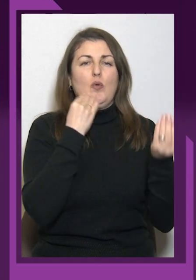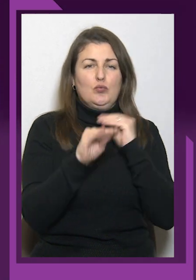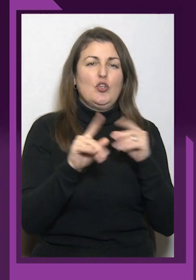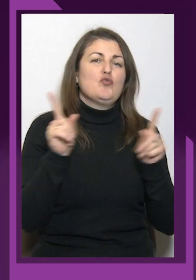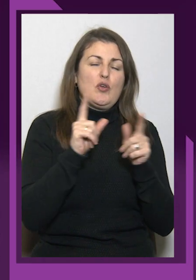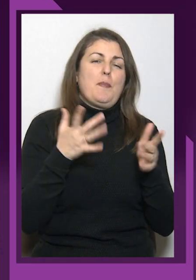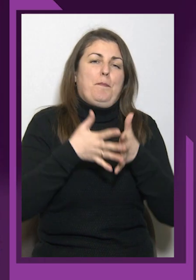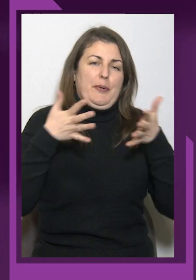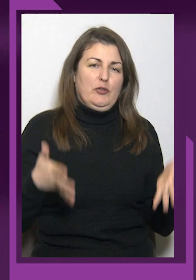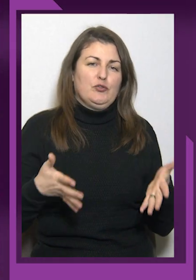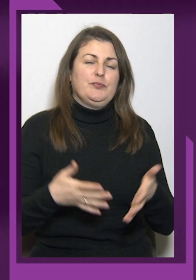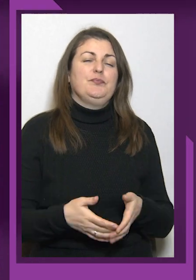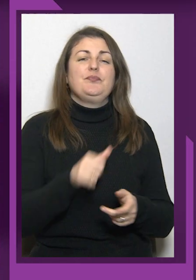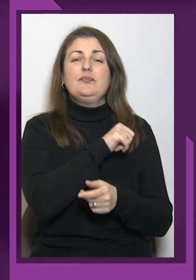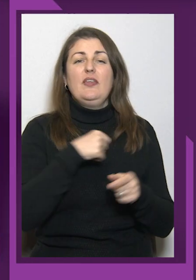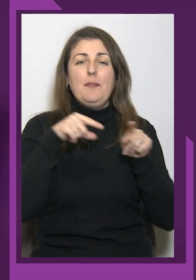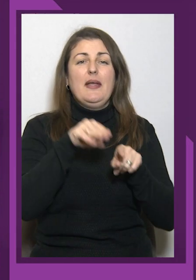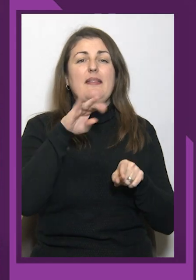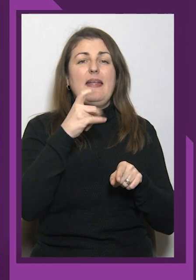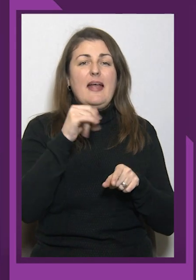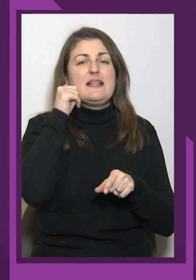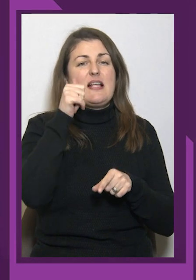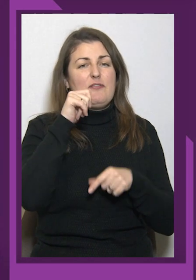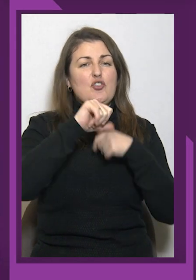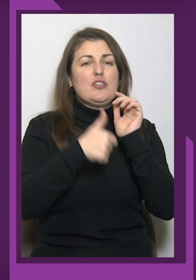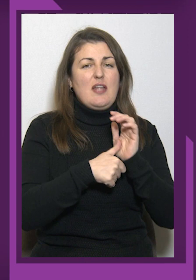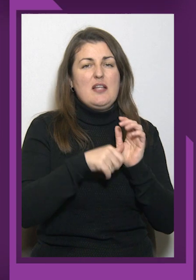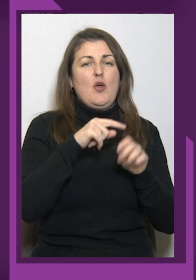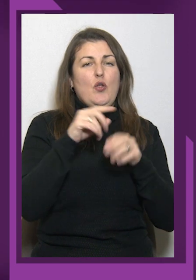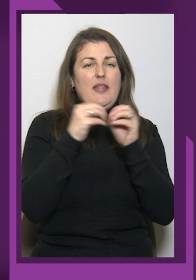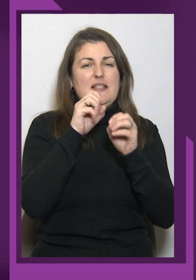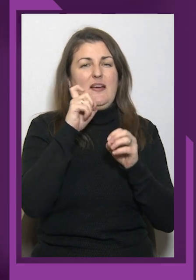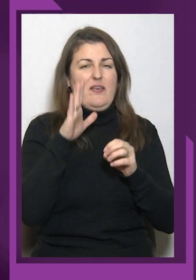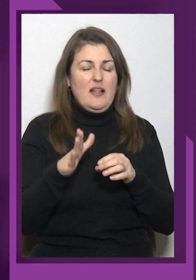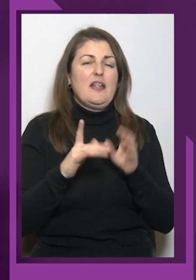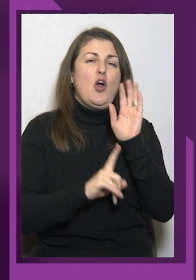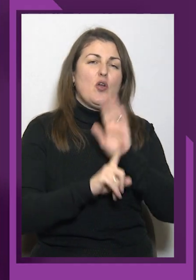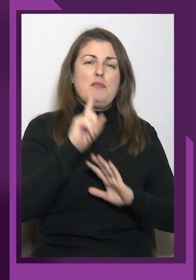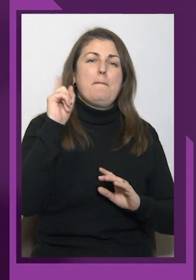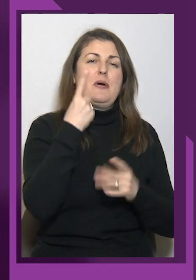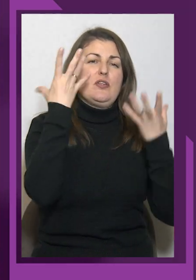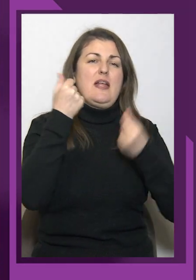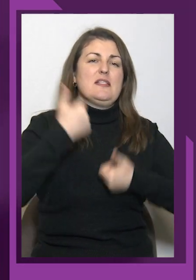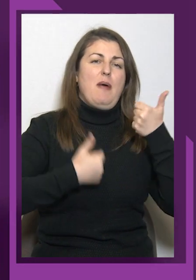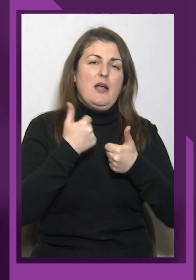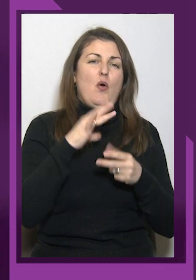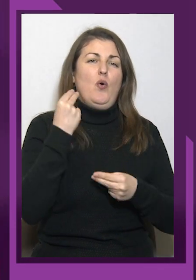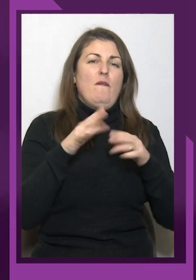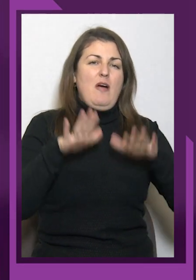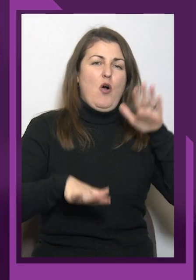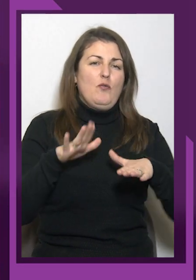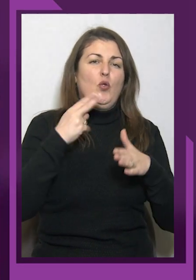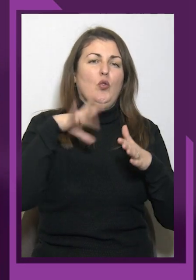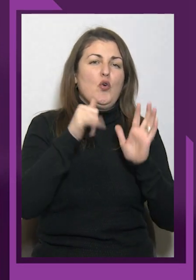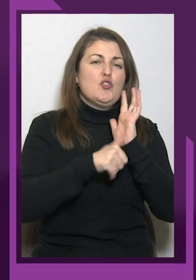щось більше. Саме Тетяна завтра о 16-й годині і 10 хвилин розпочне перший день змагань у ваговій категорії